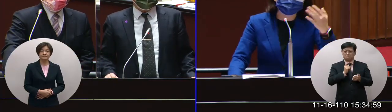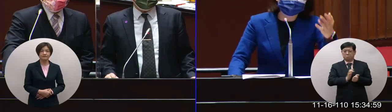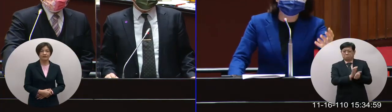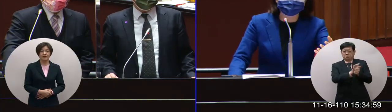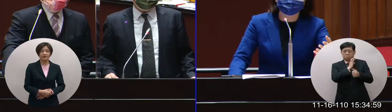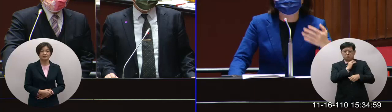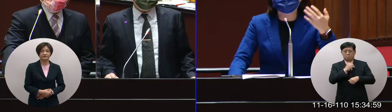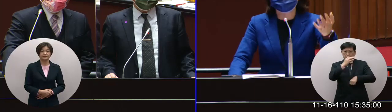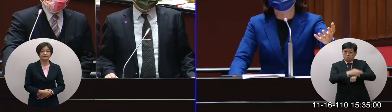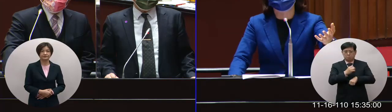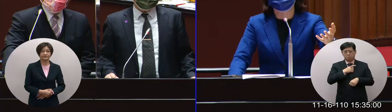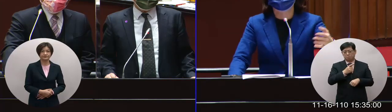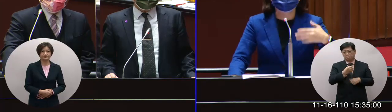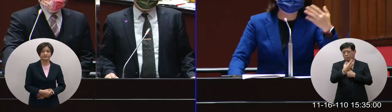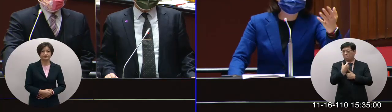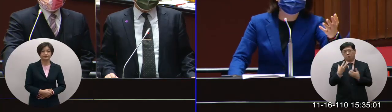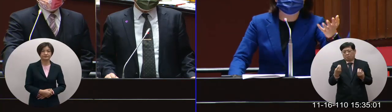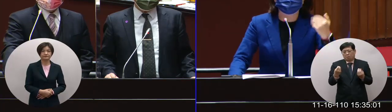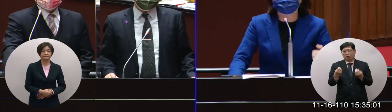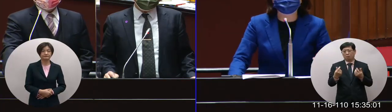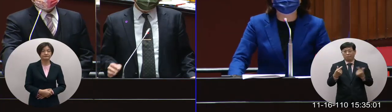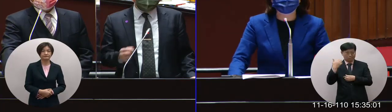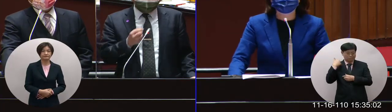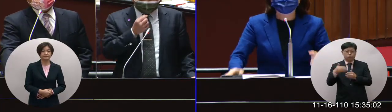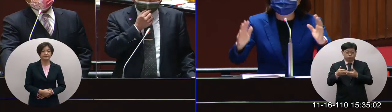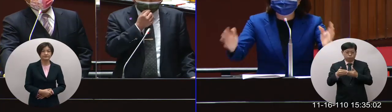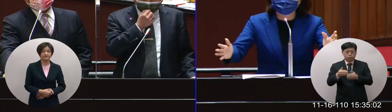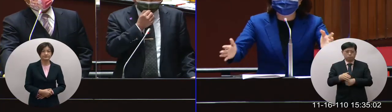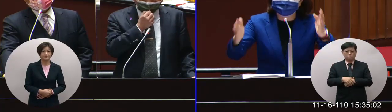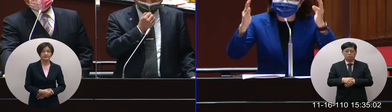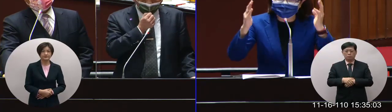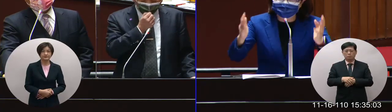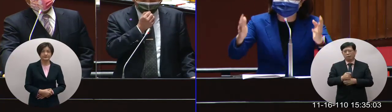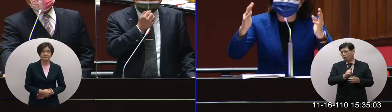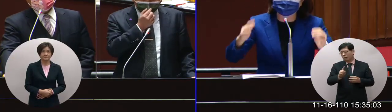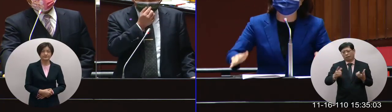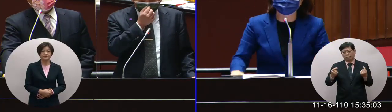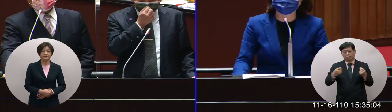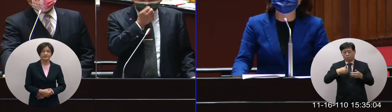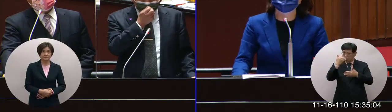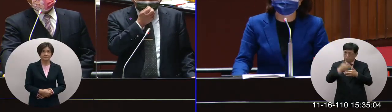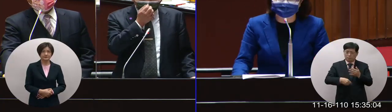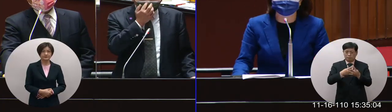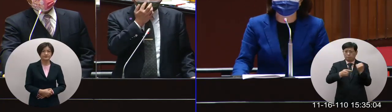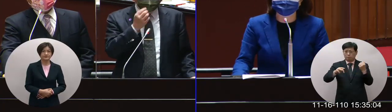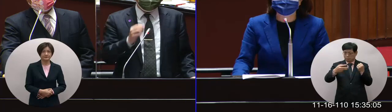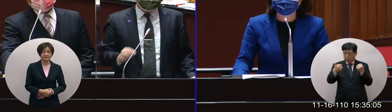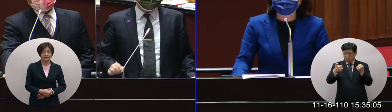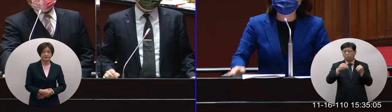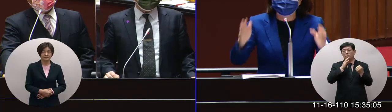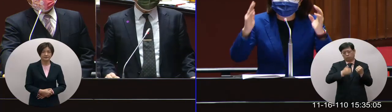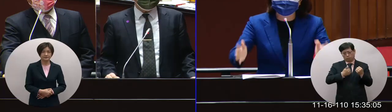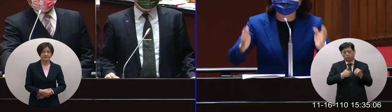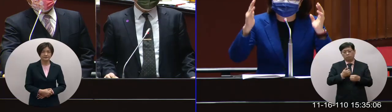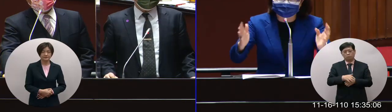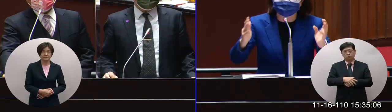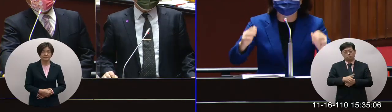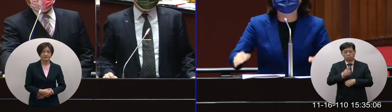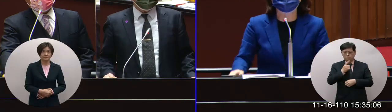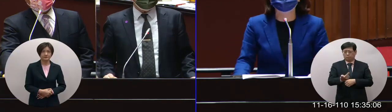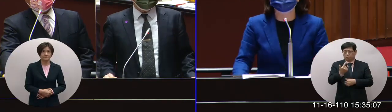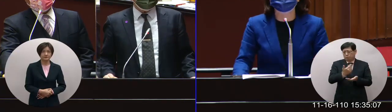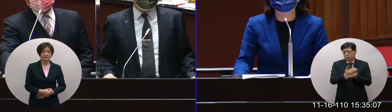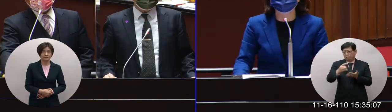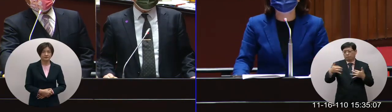端嘛可是你們覺得沒有是為了喔大家那時候需要不管怎麼樣現在剩三百五十萬機是事實我們就必須要